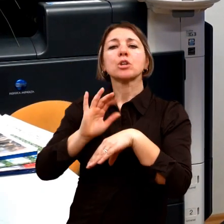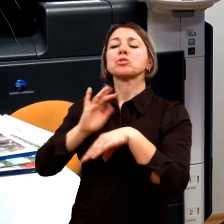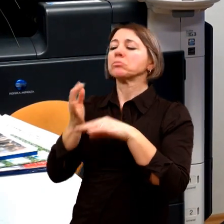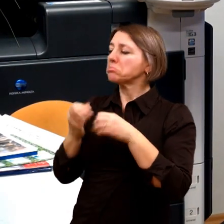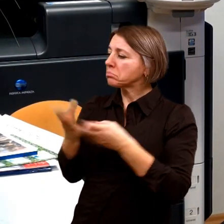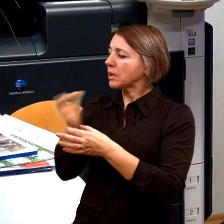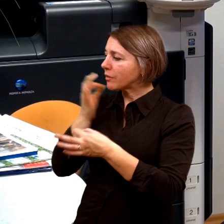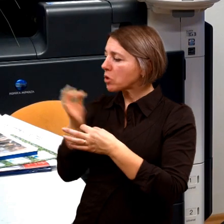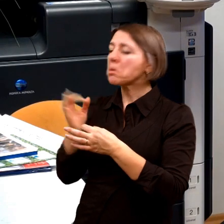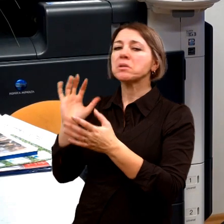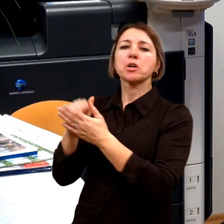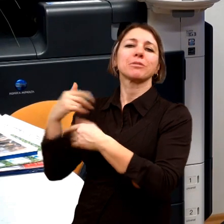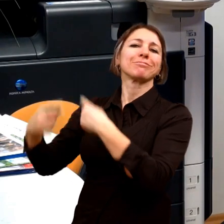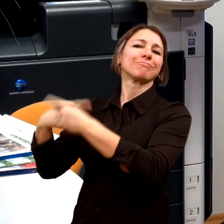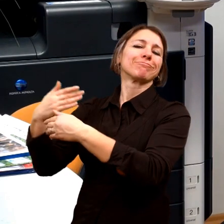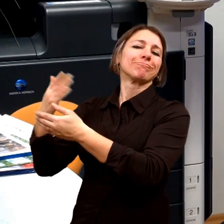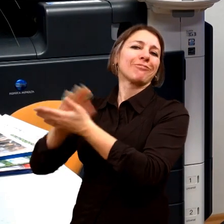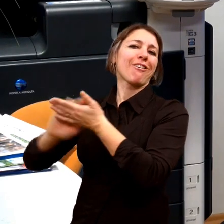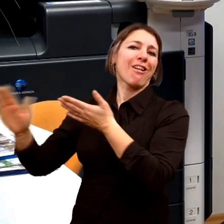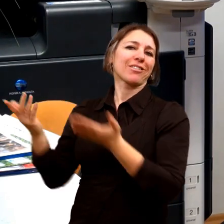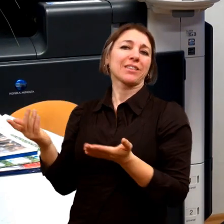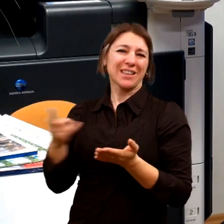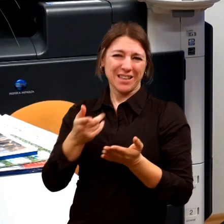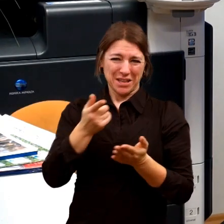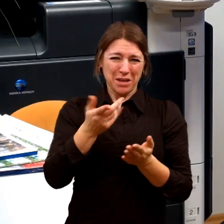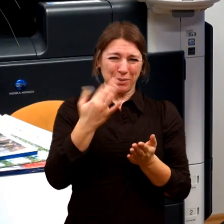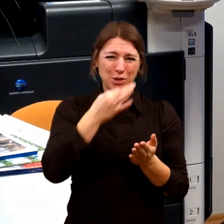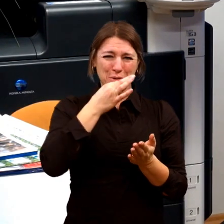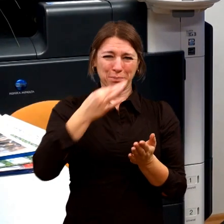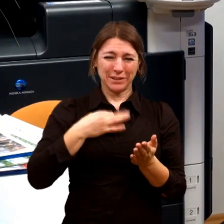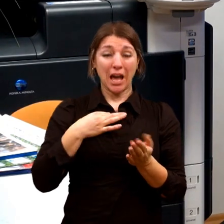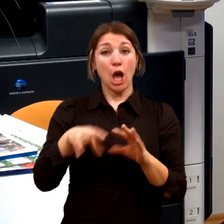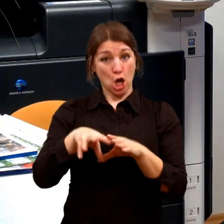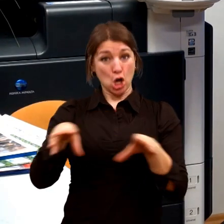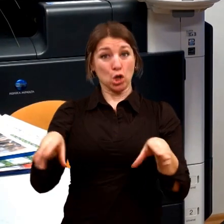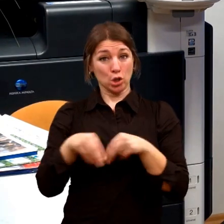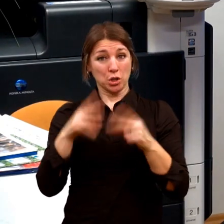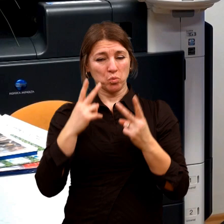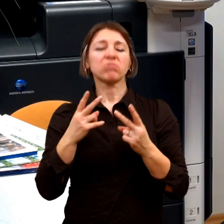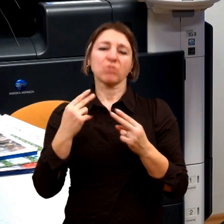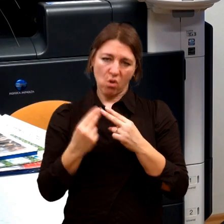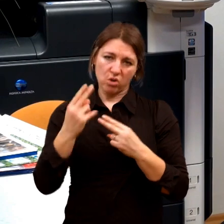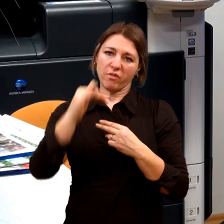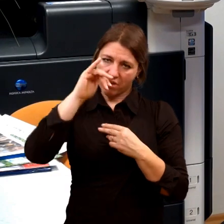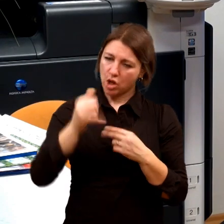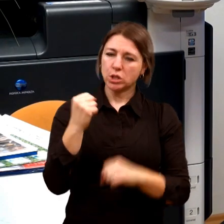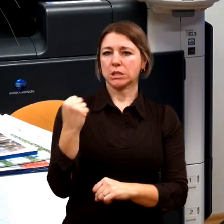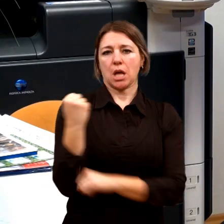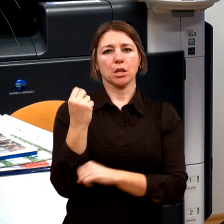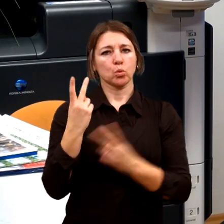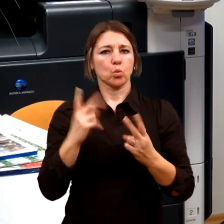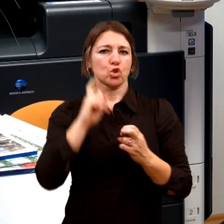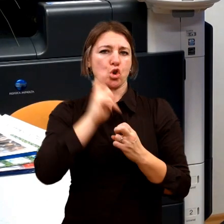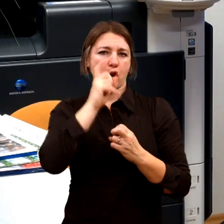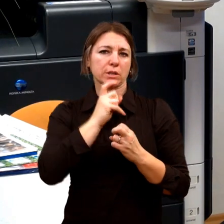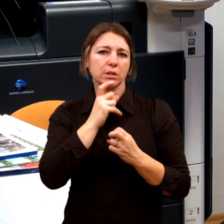Jednodušejc. Takže ano, to, na co jste se zeptala, odpovídám, rodina je pro mě klíč. Mezi